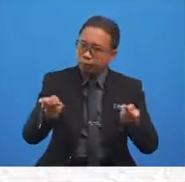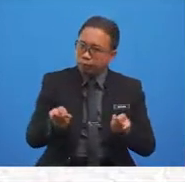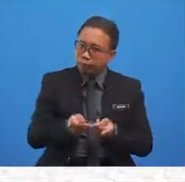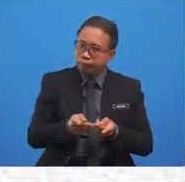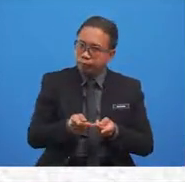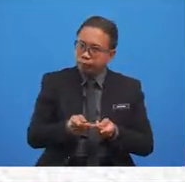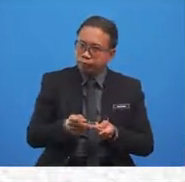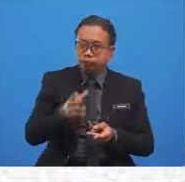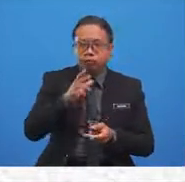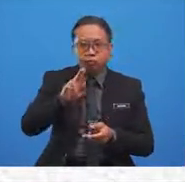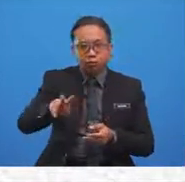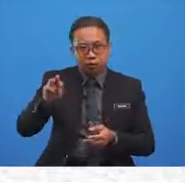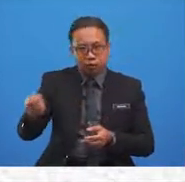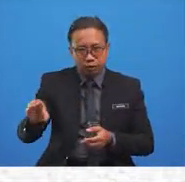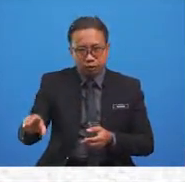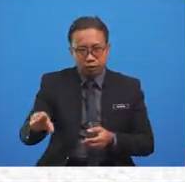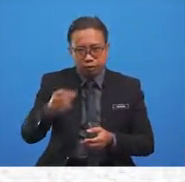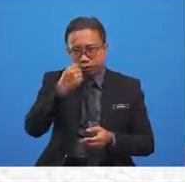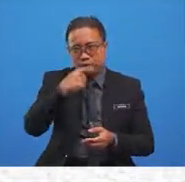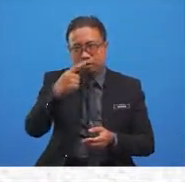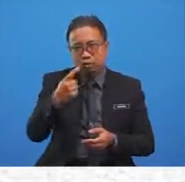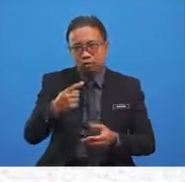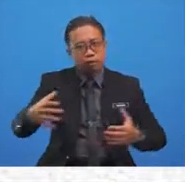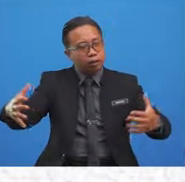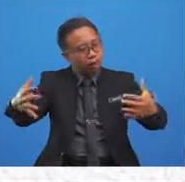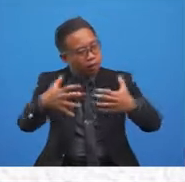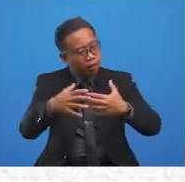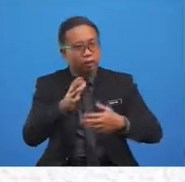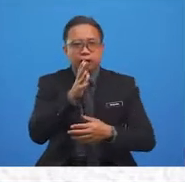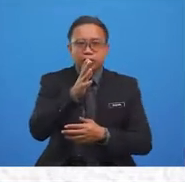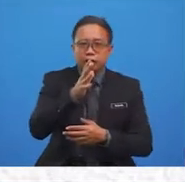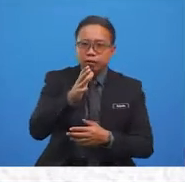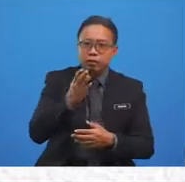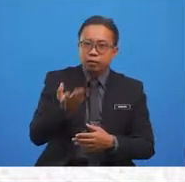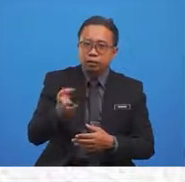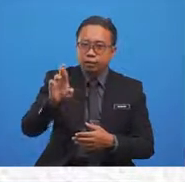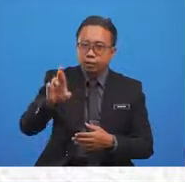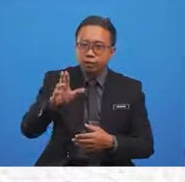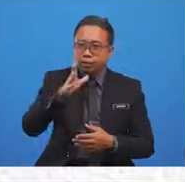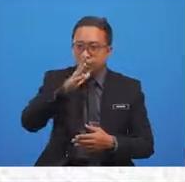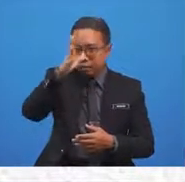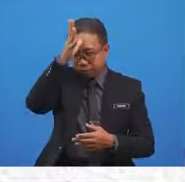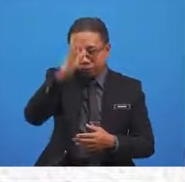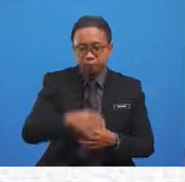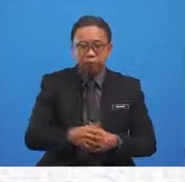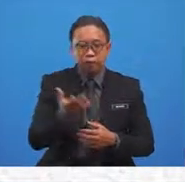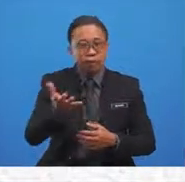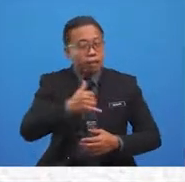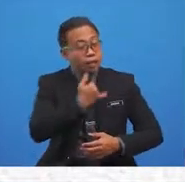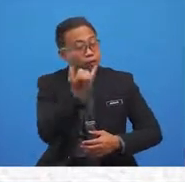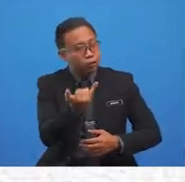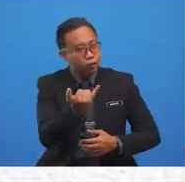children say and hugged their parents. They enjoy their free time in the evening